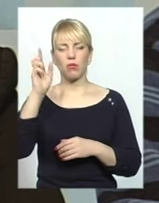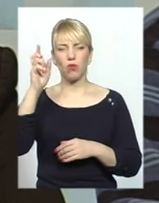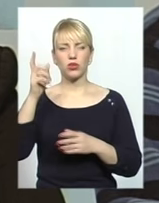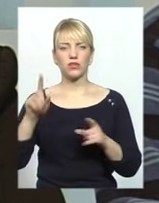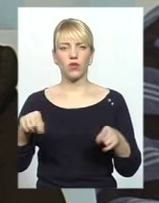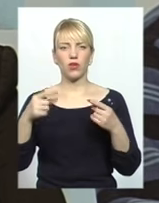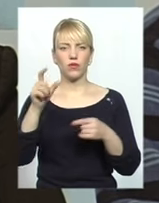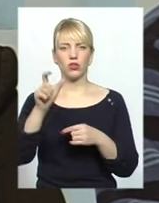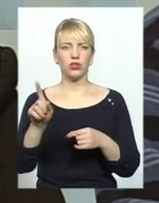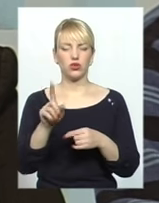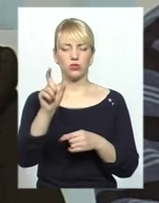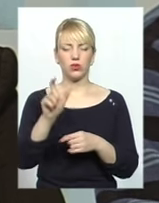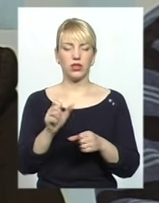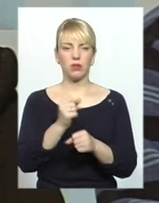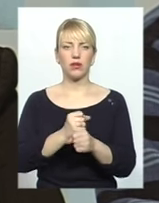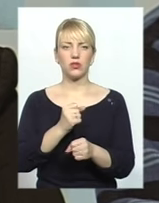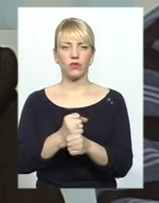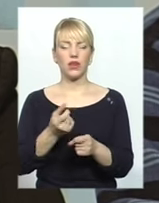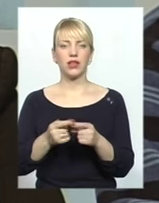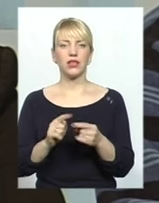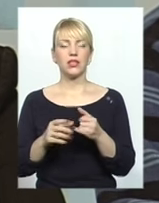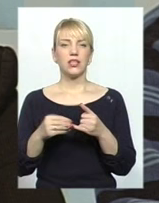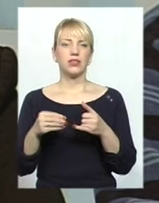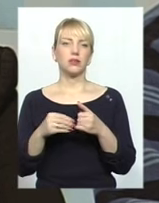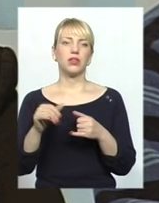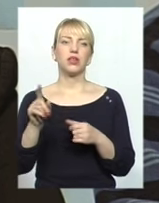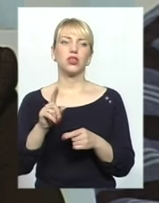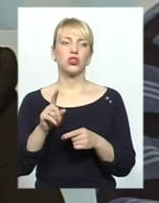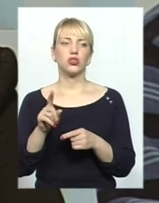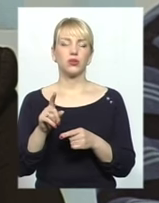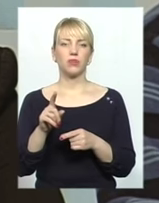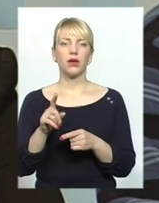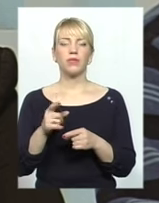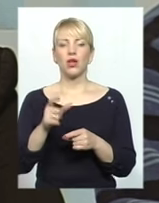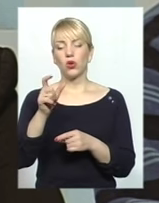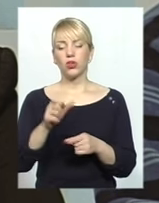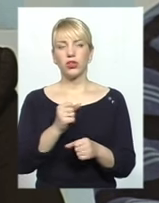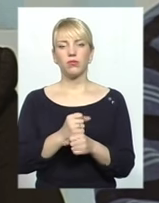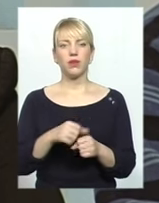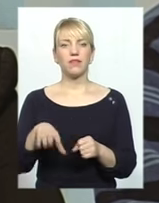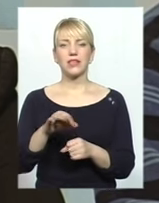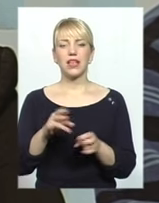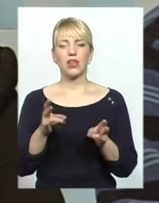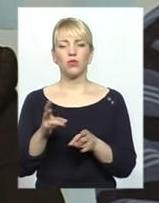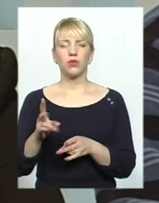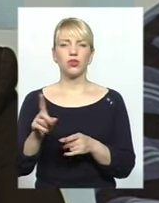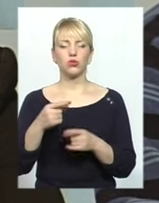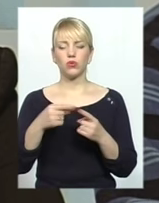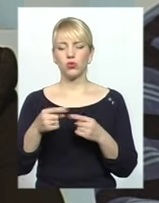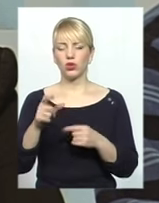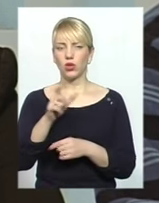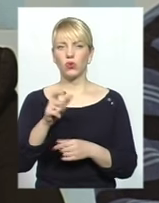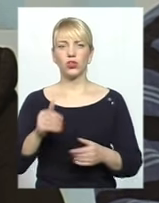того, щоб вона працювала на цій землі і щоб вона робила все необхідне, щоб і другі люди жили